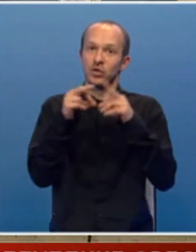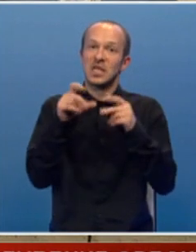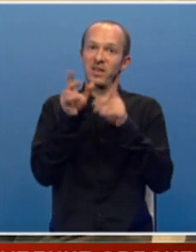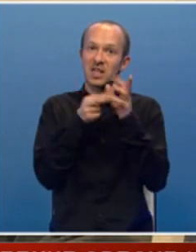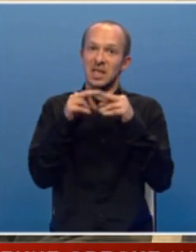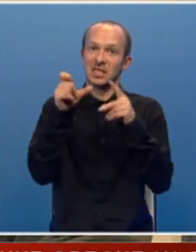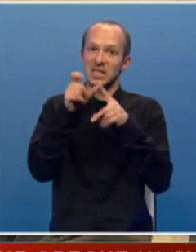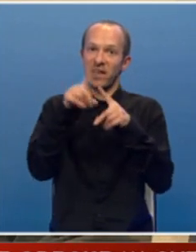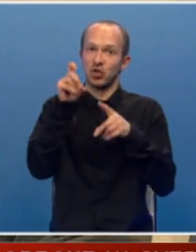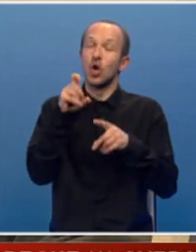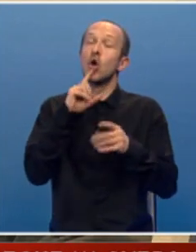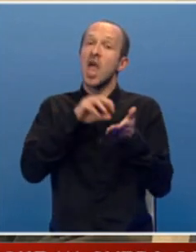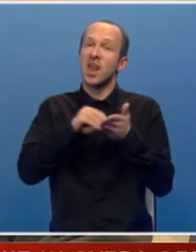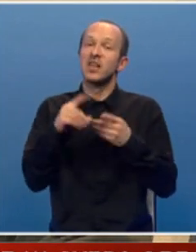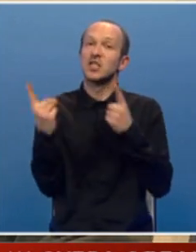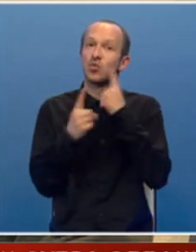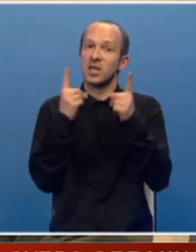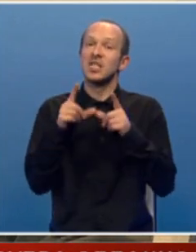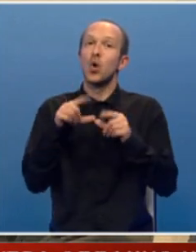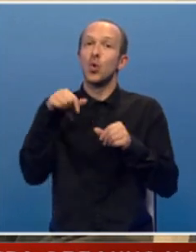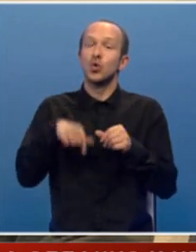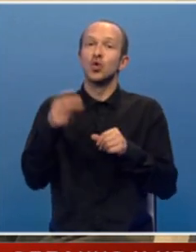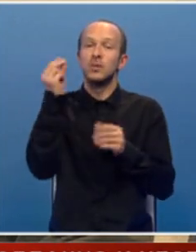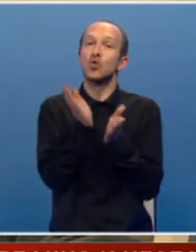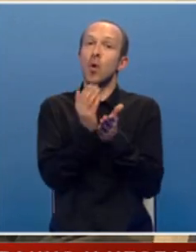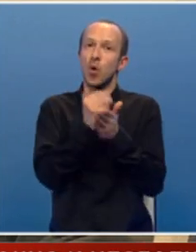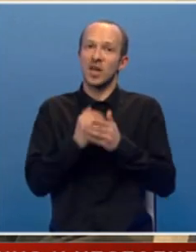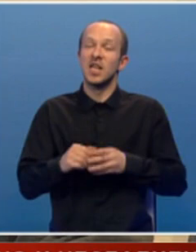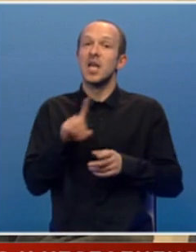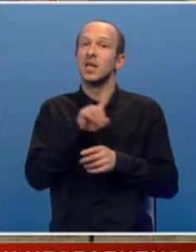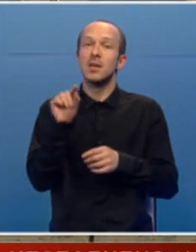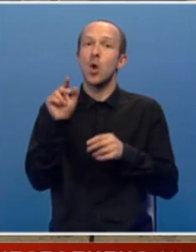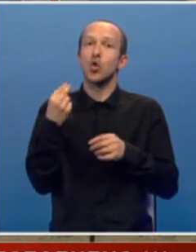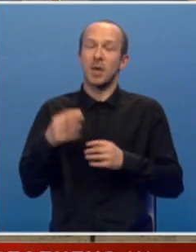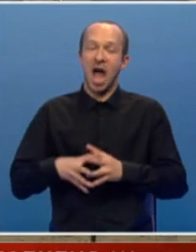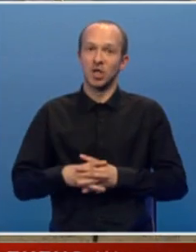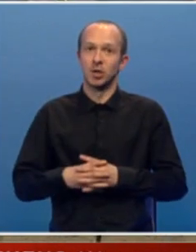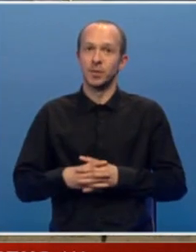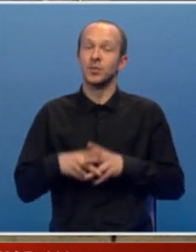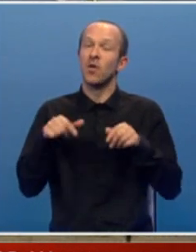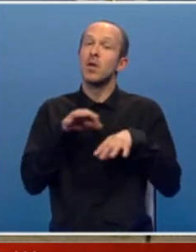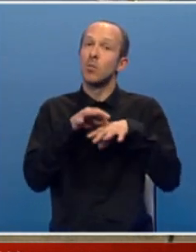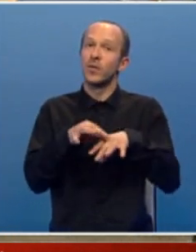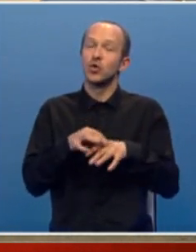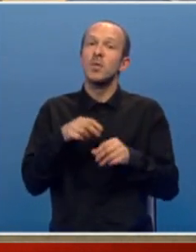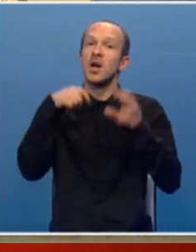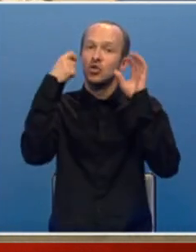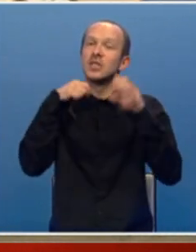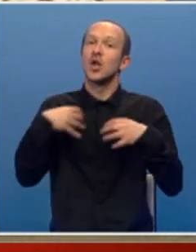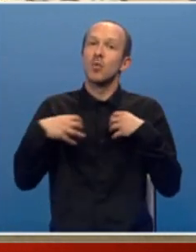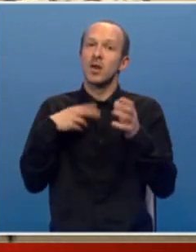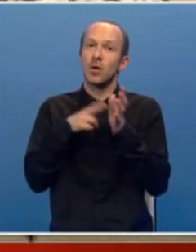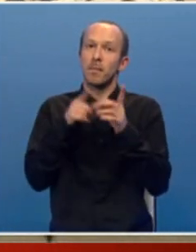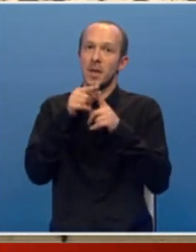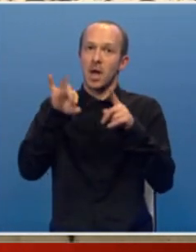Svetlana Stević koja je navela da situacija u južnoj srpskoj pokrajini nije ni malo dobra. Ovim povodom režiser i glumac